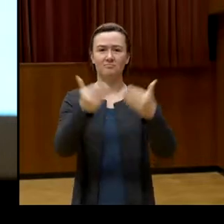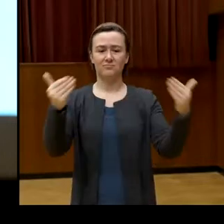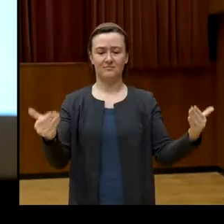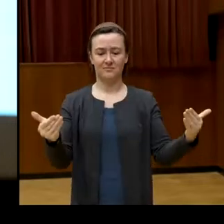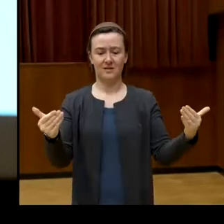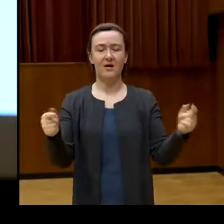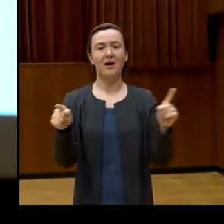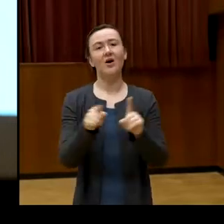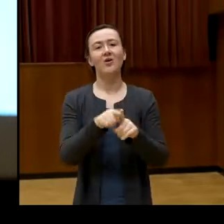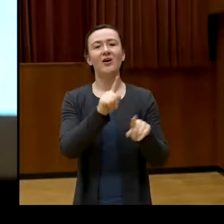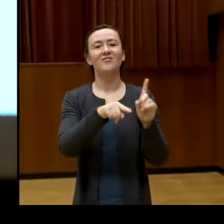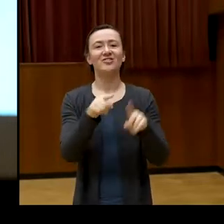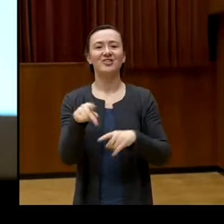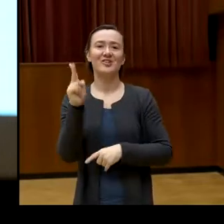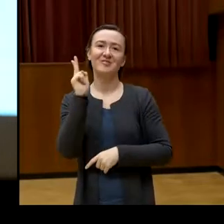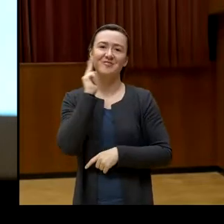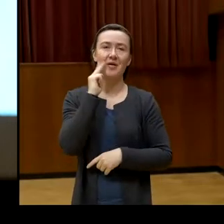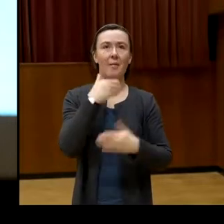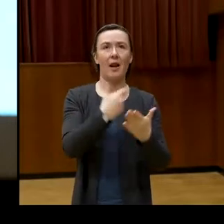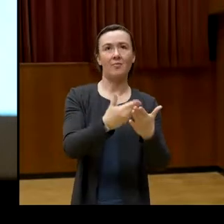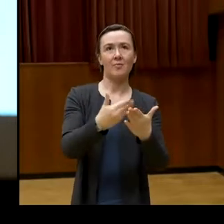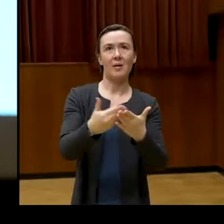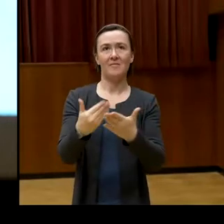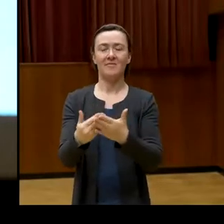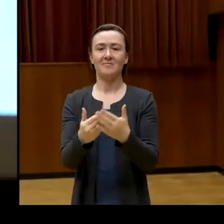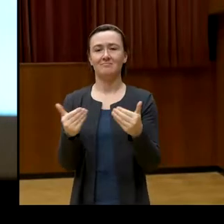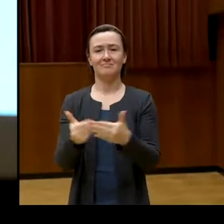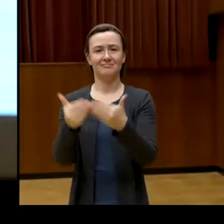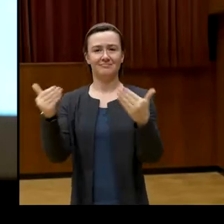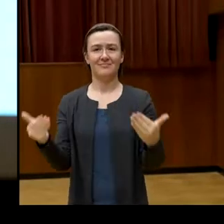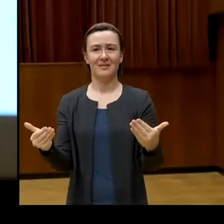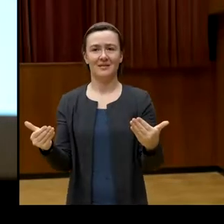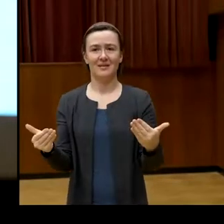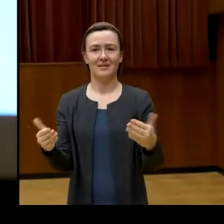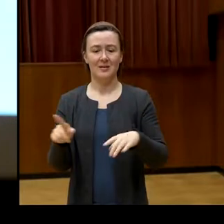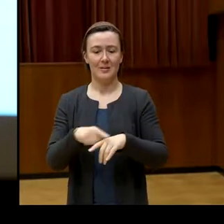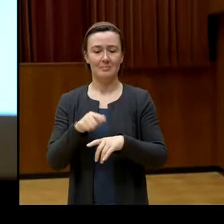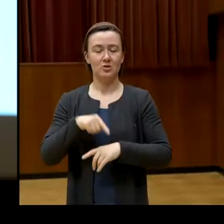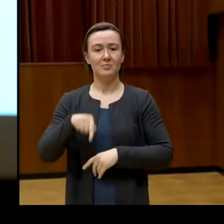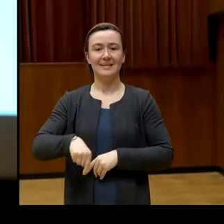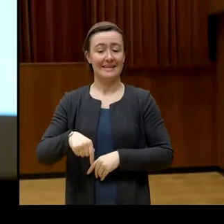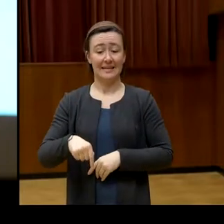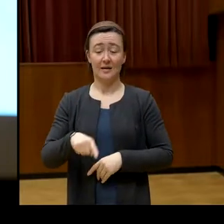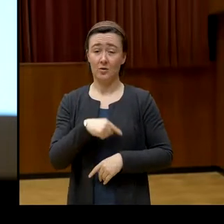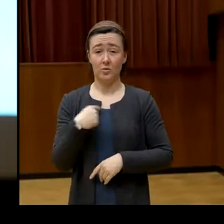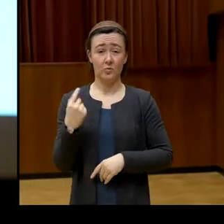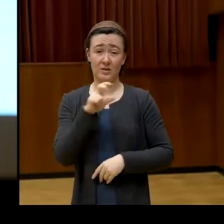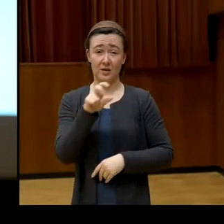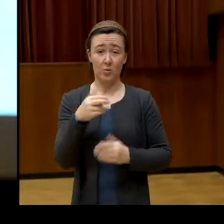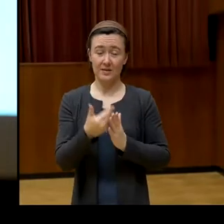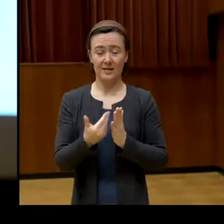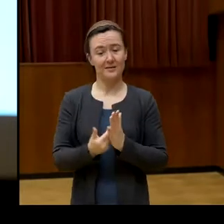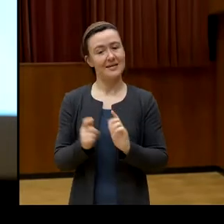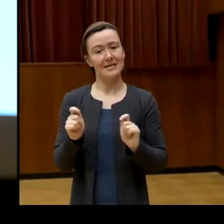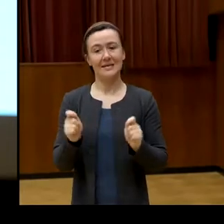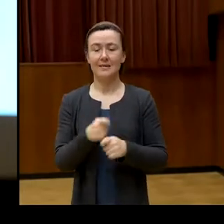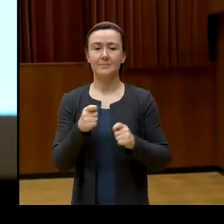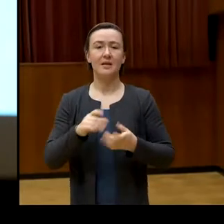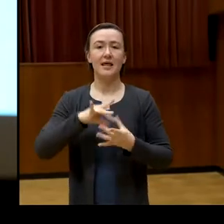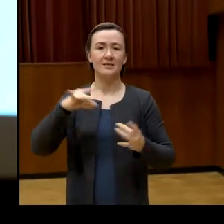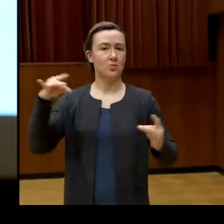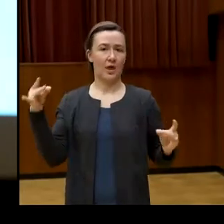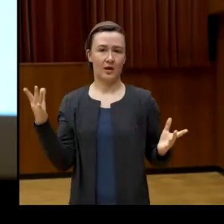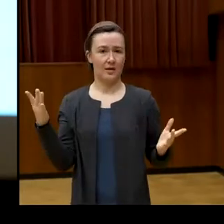Keine Esoterik in unseren Angeboten ist ein solches klares Statement und bedeutet nebenbei